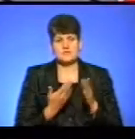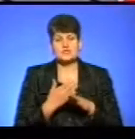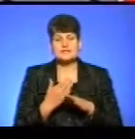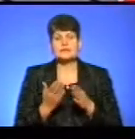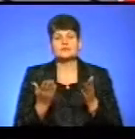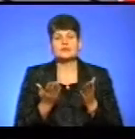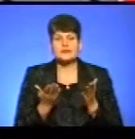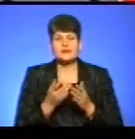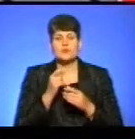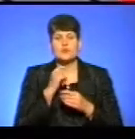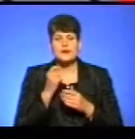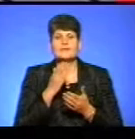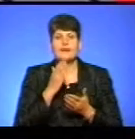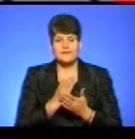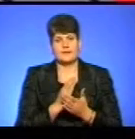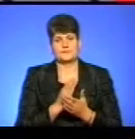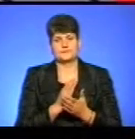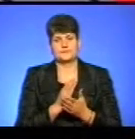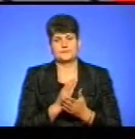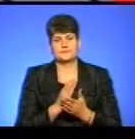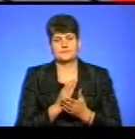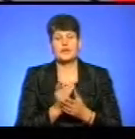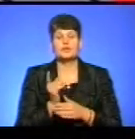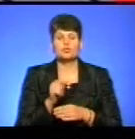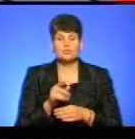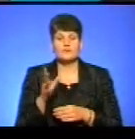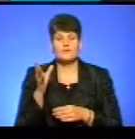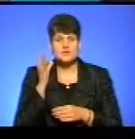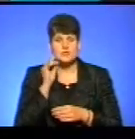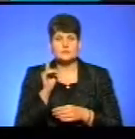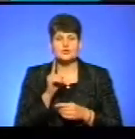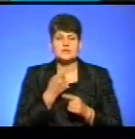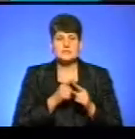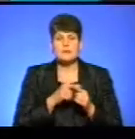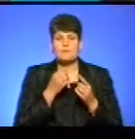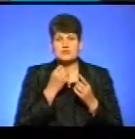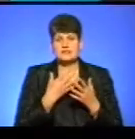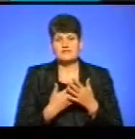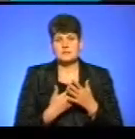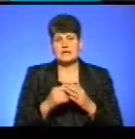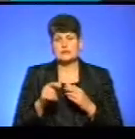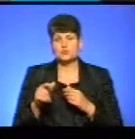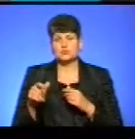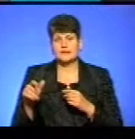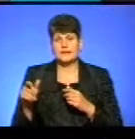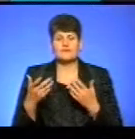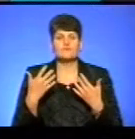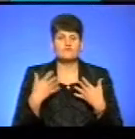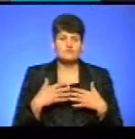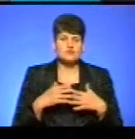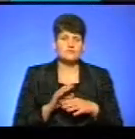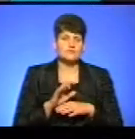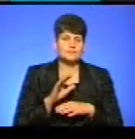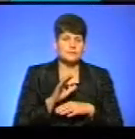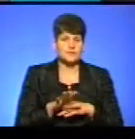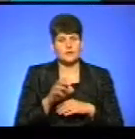яких Україна є. І тому ми вважаємо, що такий позитивний приклад тих людей, які вже або експортують до